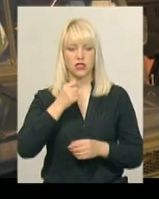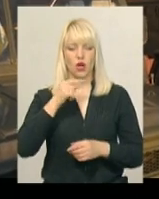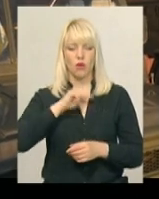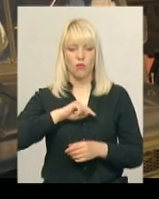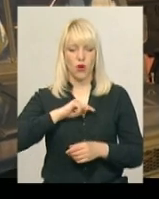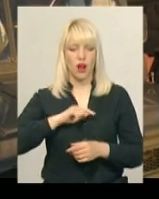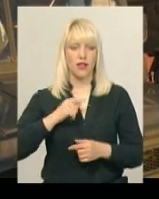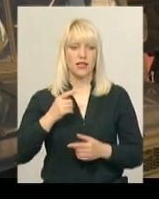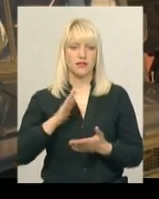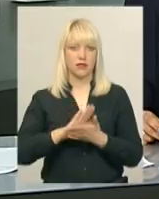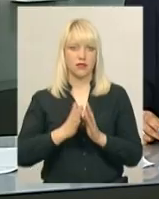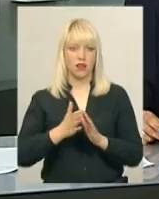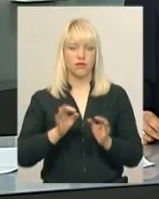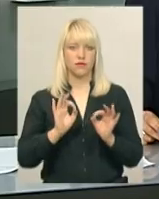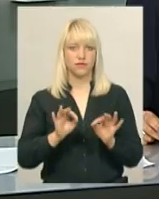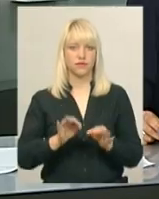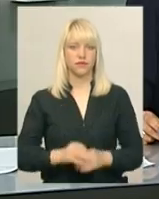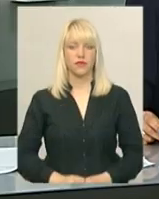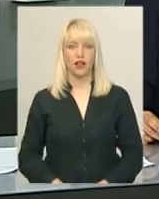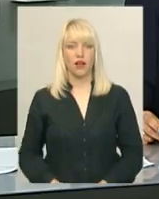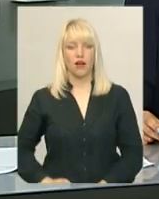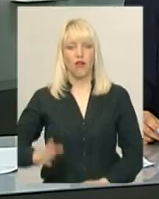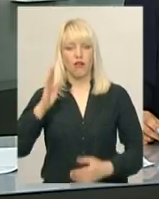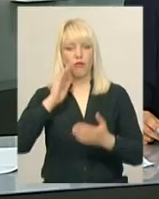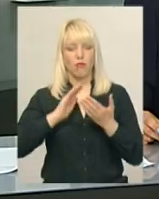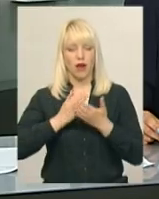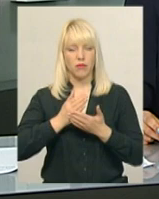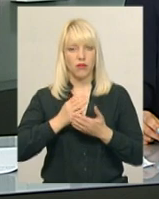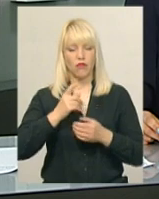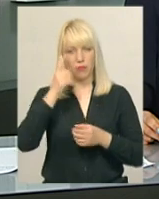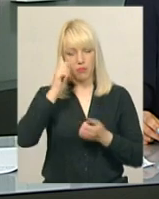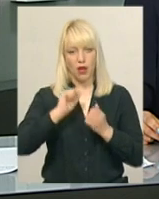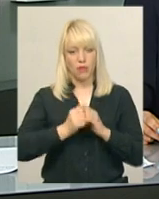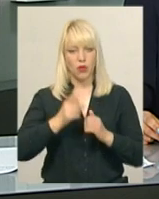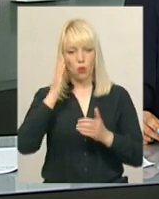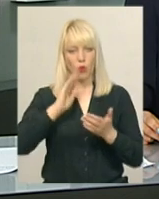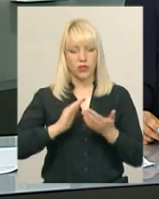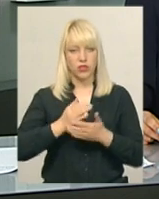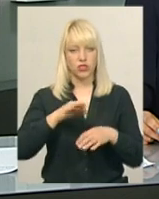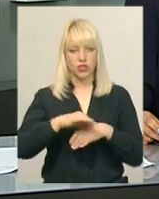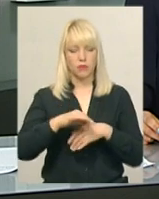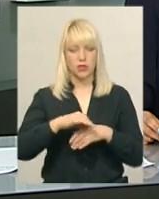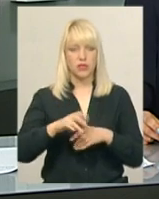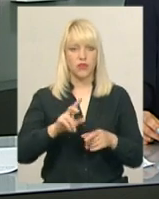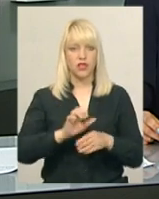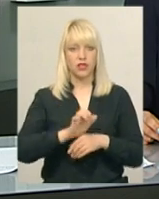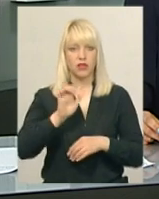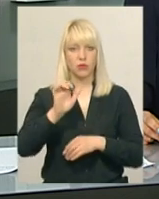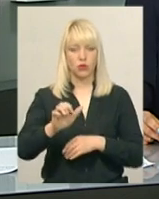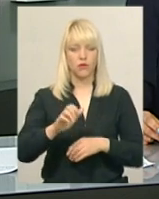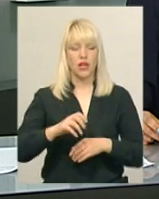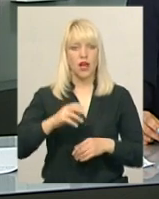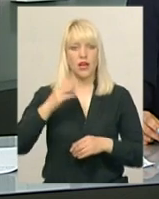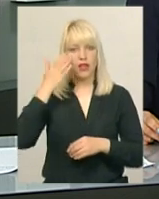підрозву відмінний. Пам'ять політичних репресованих та депортованих кримських татар вшанували сьогодні в Хмельницькому.